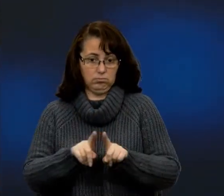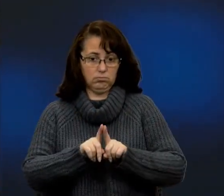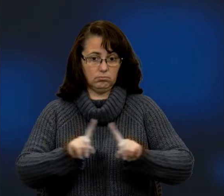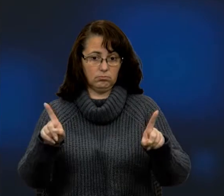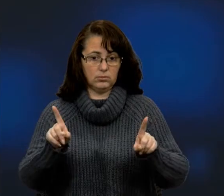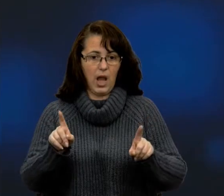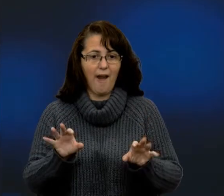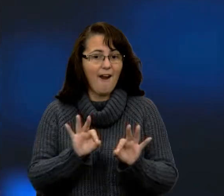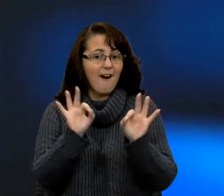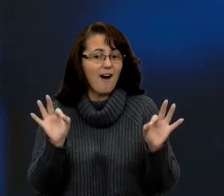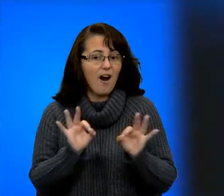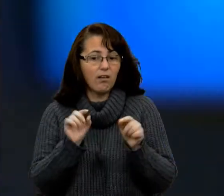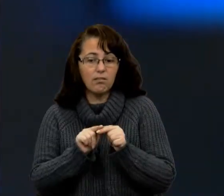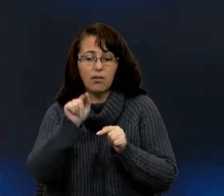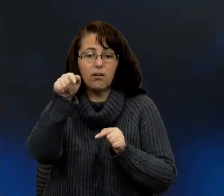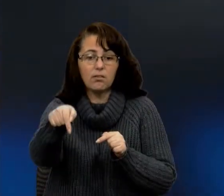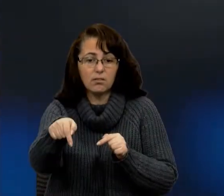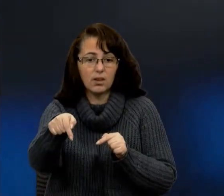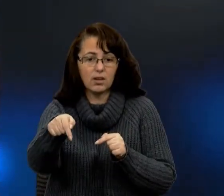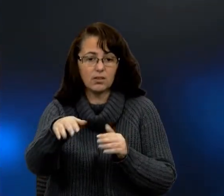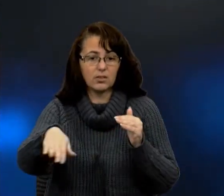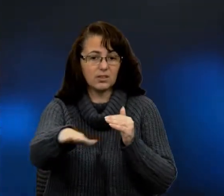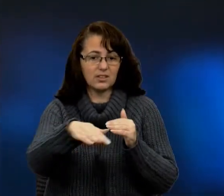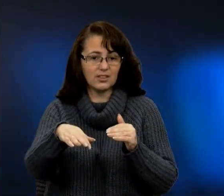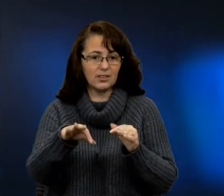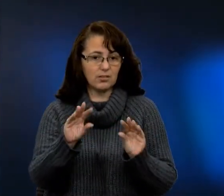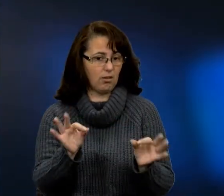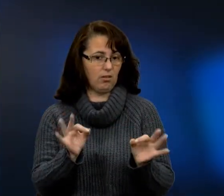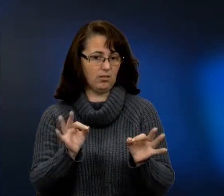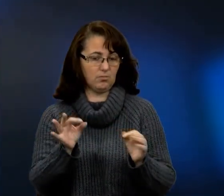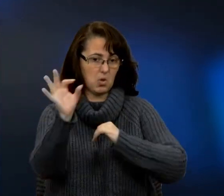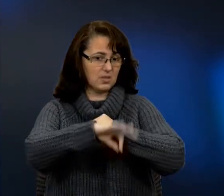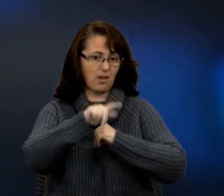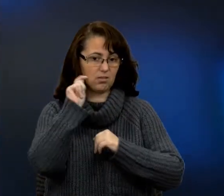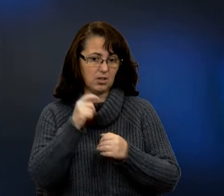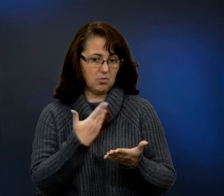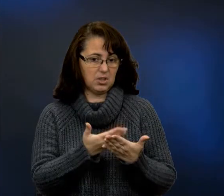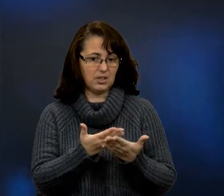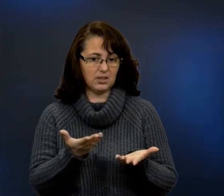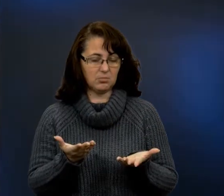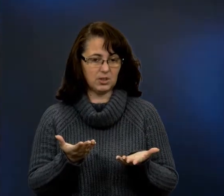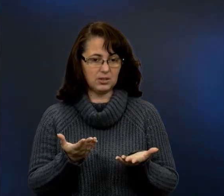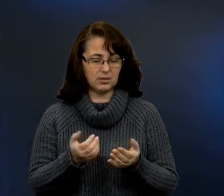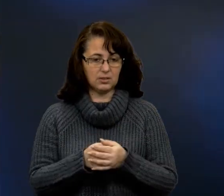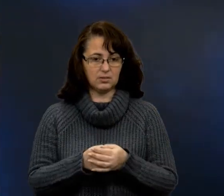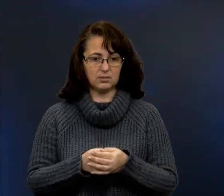і ніяк не зачепила вже Збручем, там, Західну Україну, наприклад, і